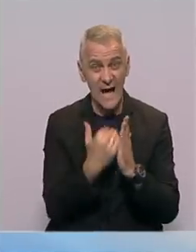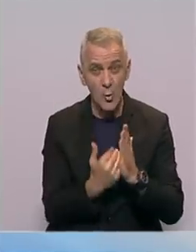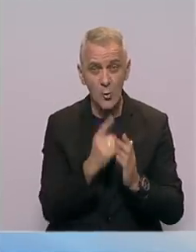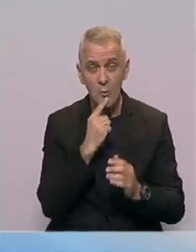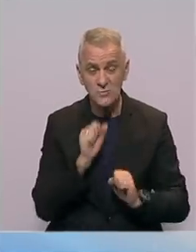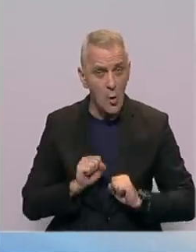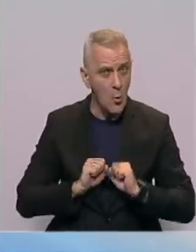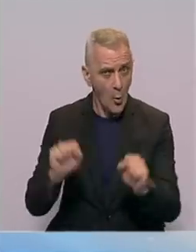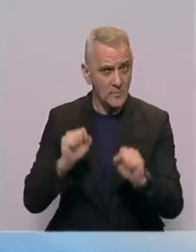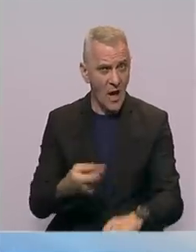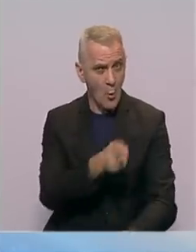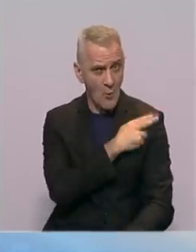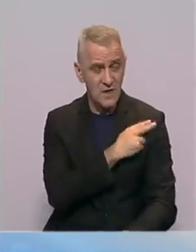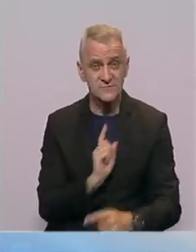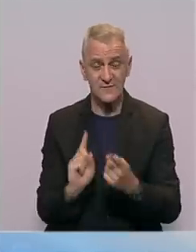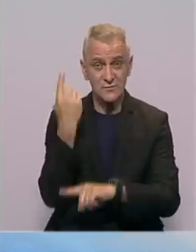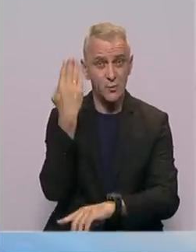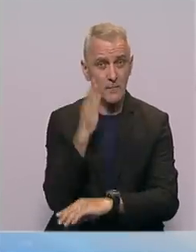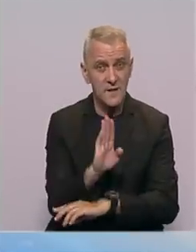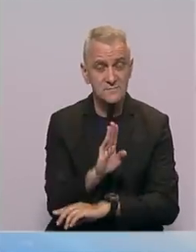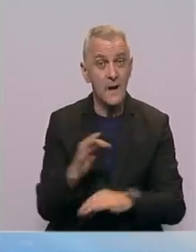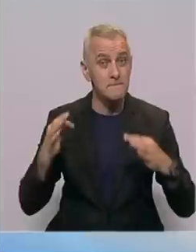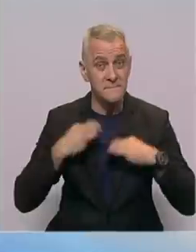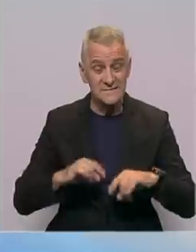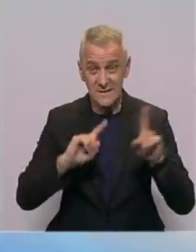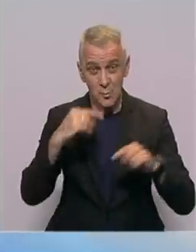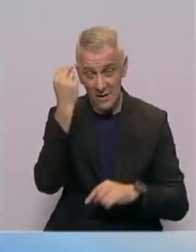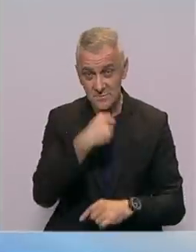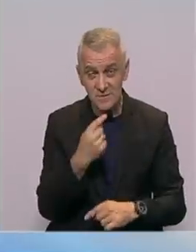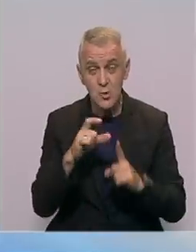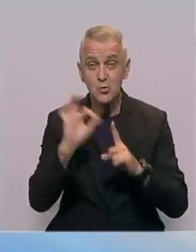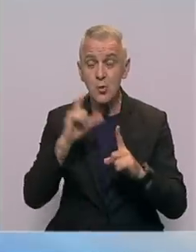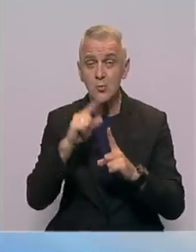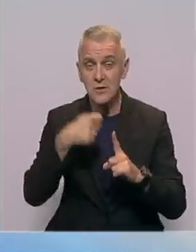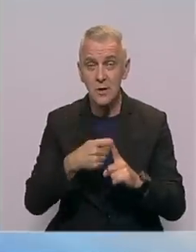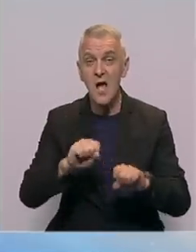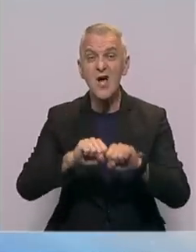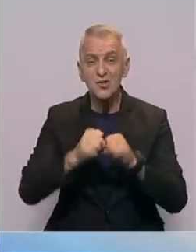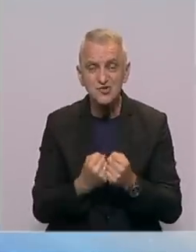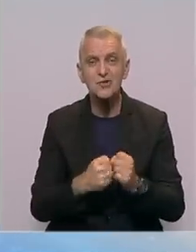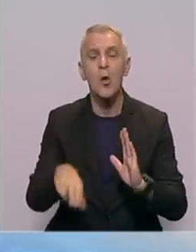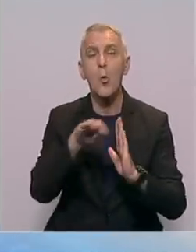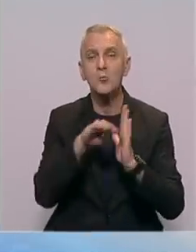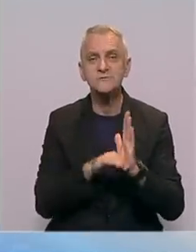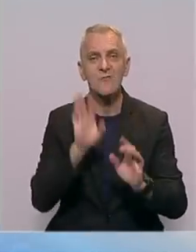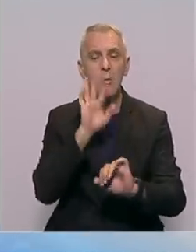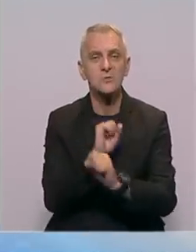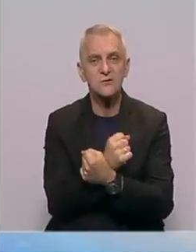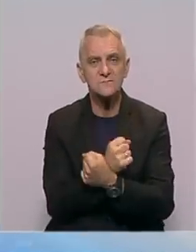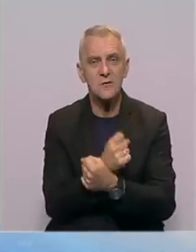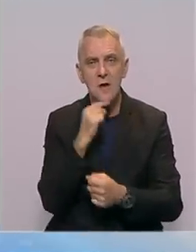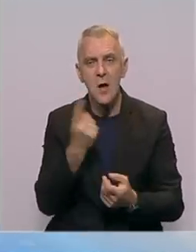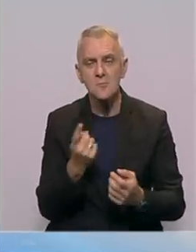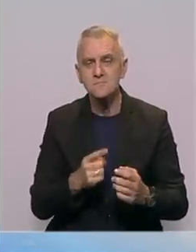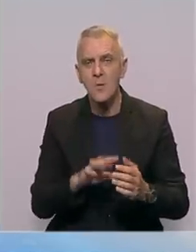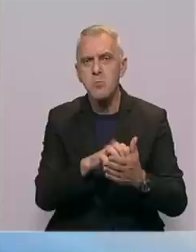se odbijaju ovlasti visokog predstavnika, predsjednika Republike Srpske Dodika krši se Ustav Bosni i Hercegovine i podriva